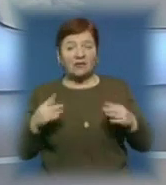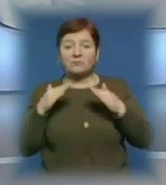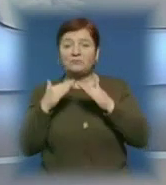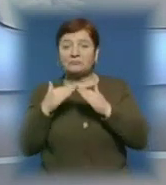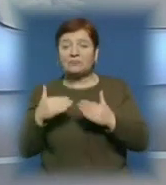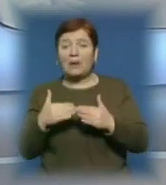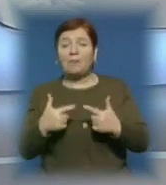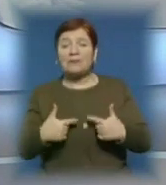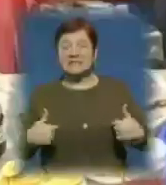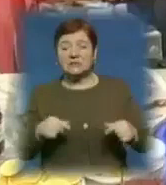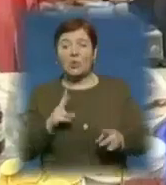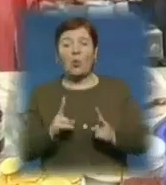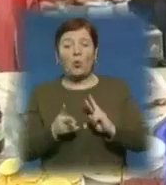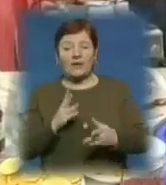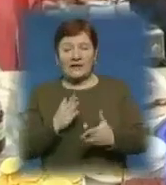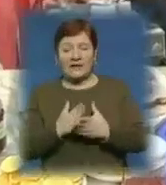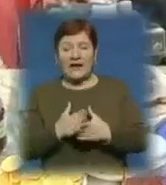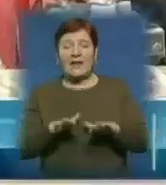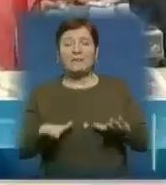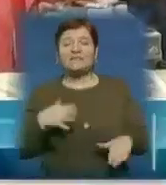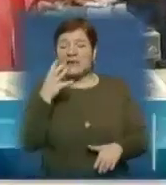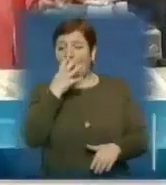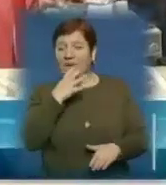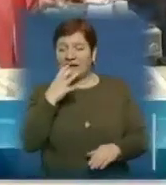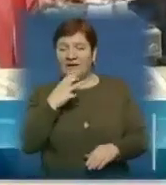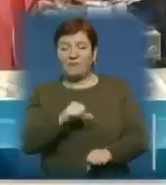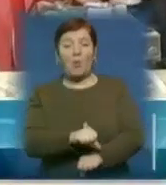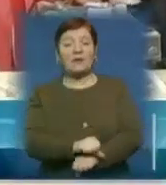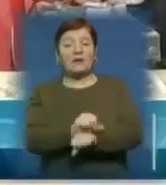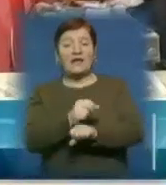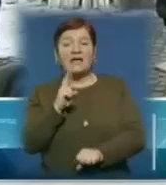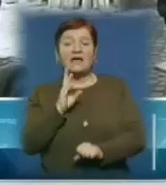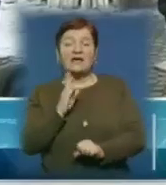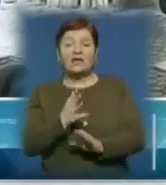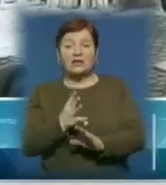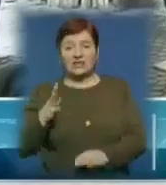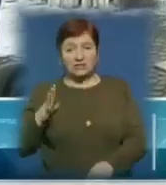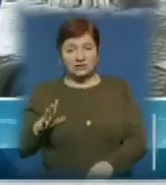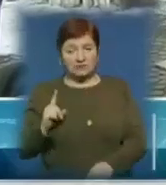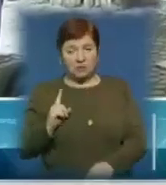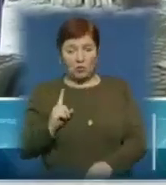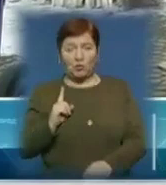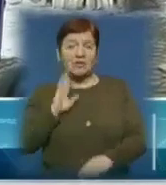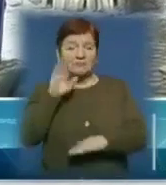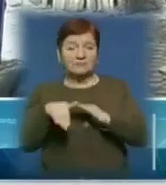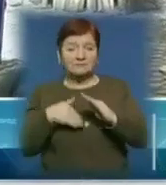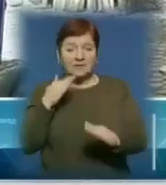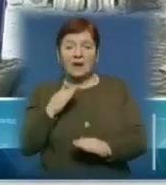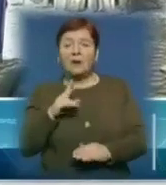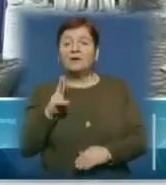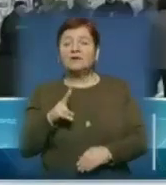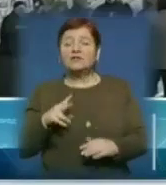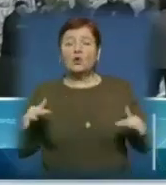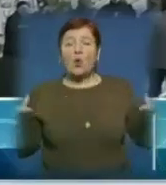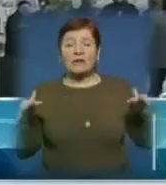містечку діє польова кухня та місця для обігріву мітингувальників, які чергують цілодобово. Як розповідають постійні учасники Майдану,